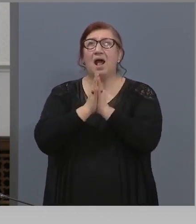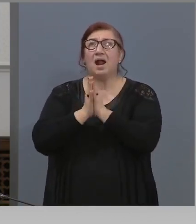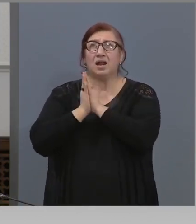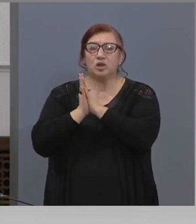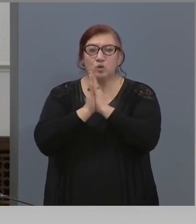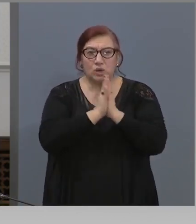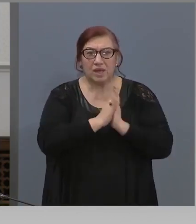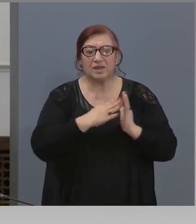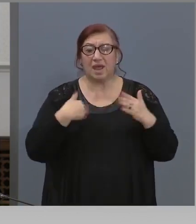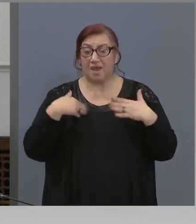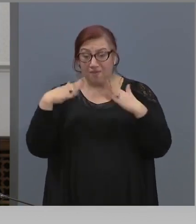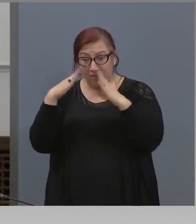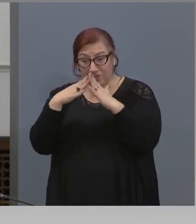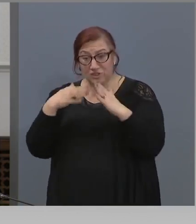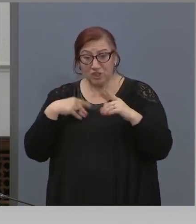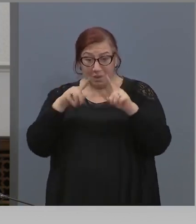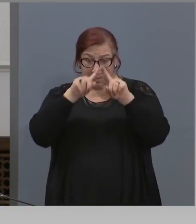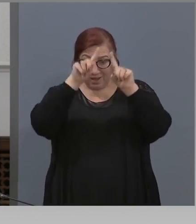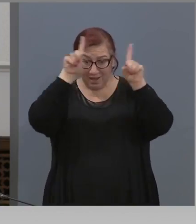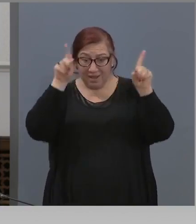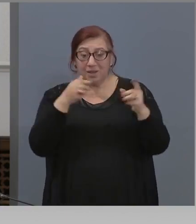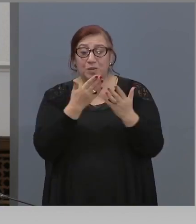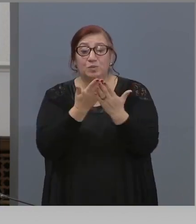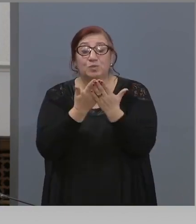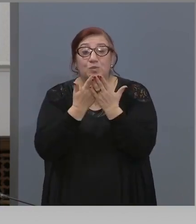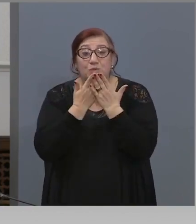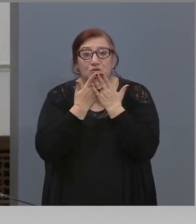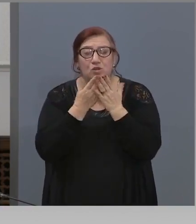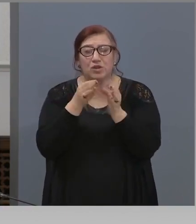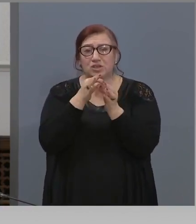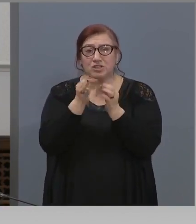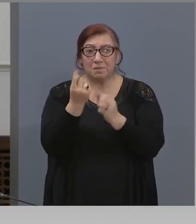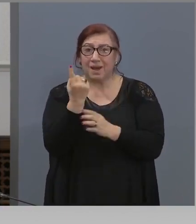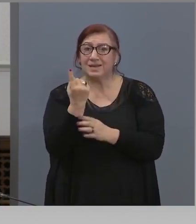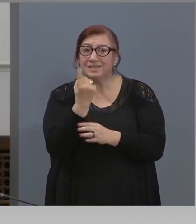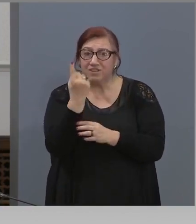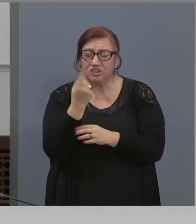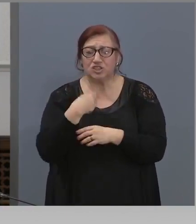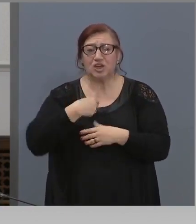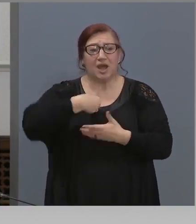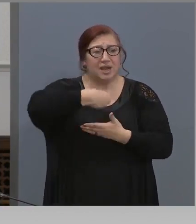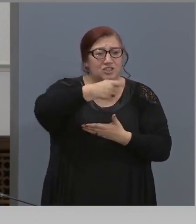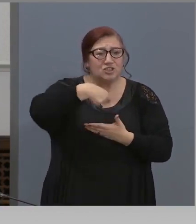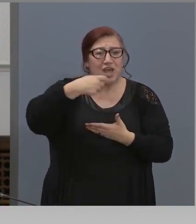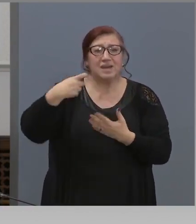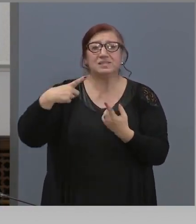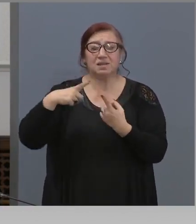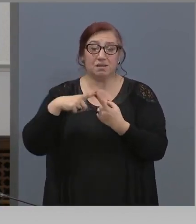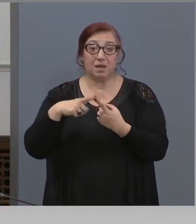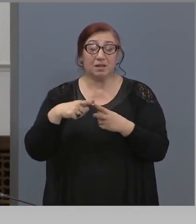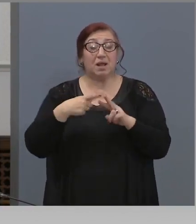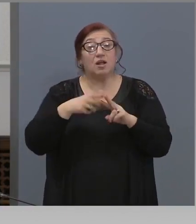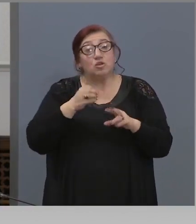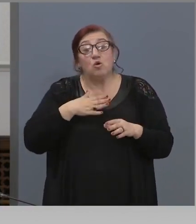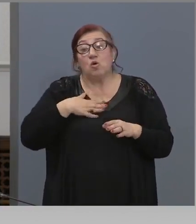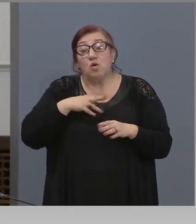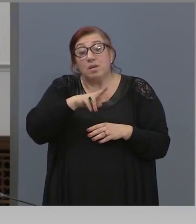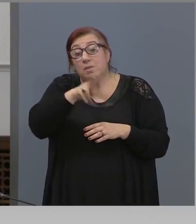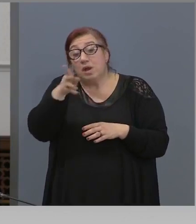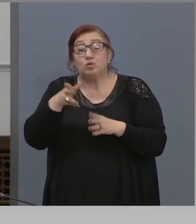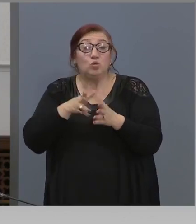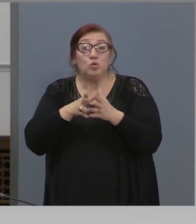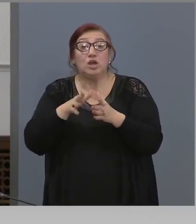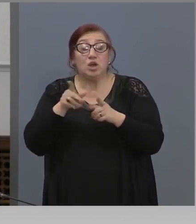вкъщи, се помоли, си запали свещичка си, нараси стамят. Но има хора, и